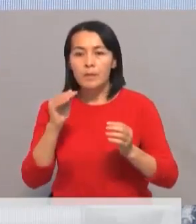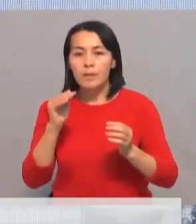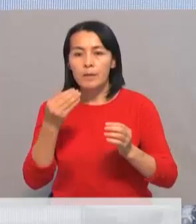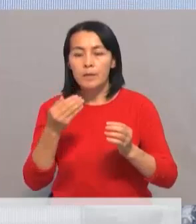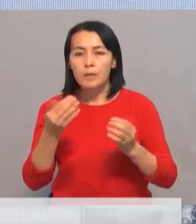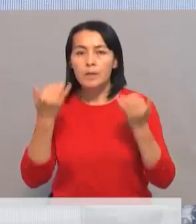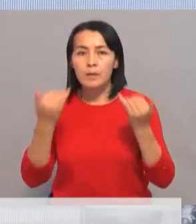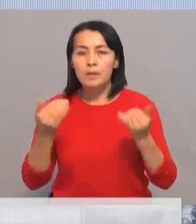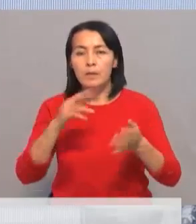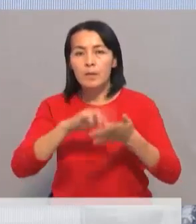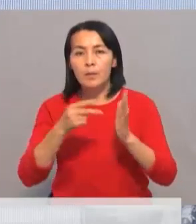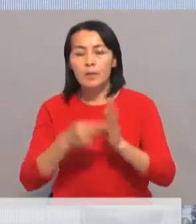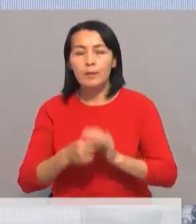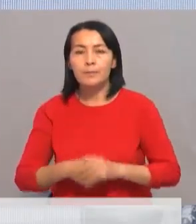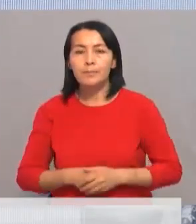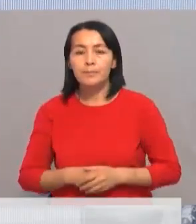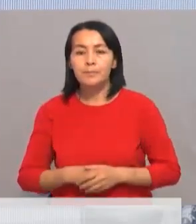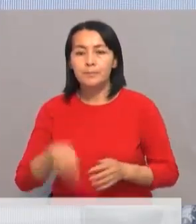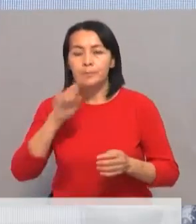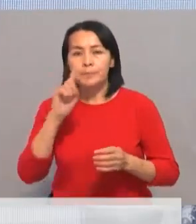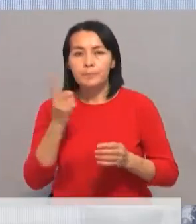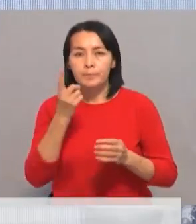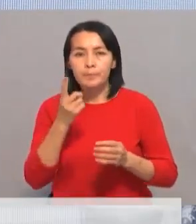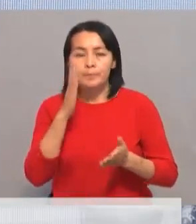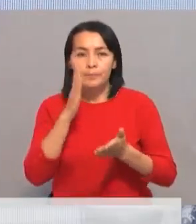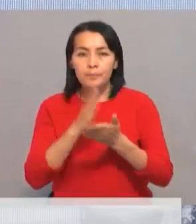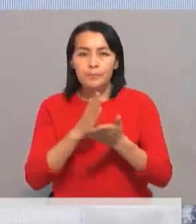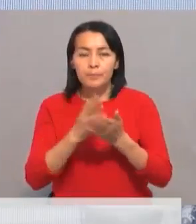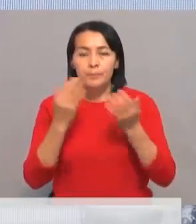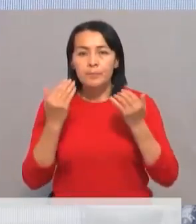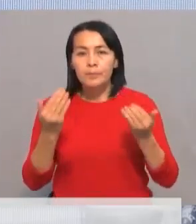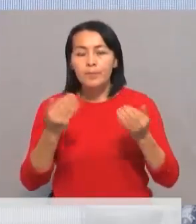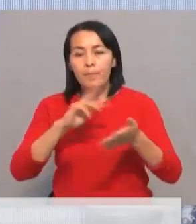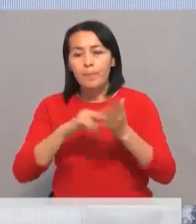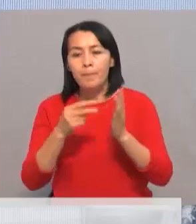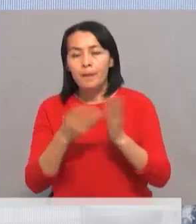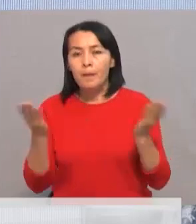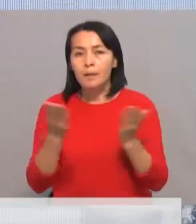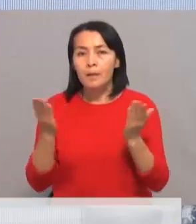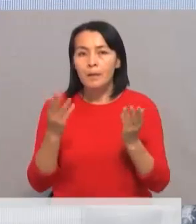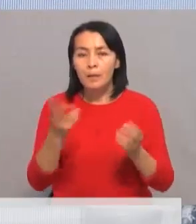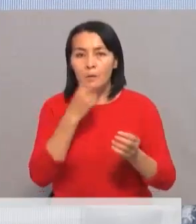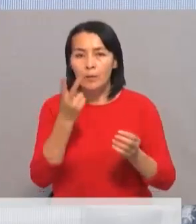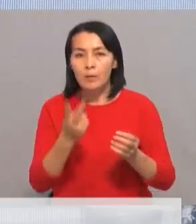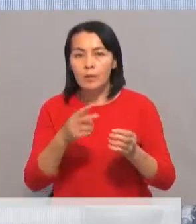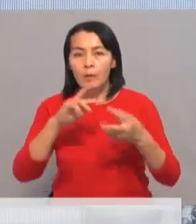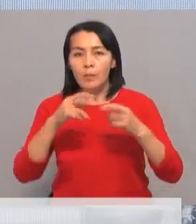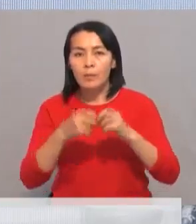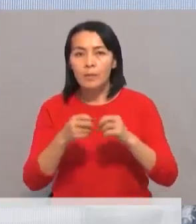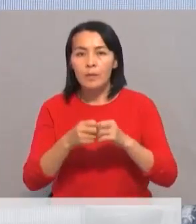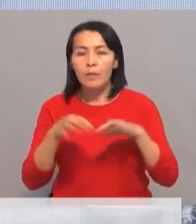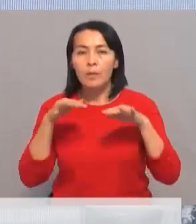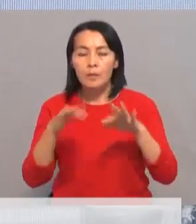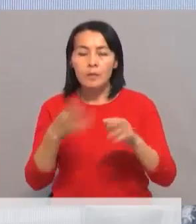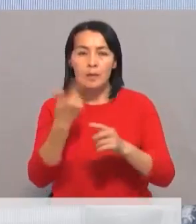социальных проектов. Самым первым критерием является социальная значимость проекта, значимость социальной проблемы, на решение